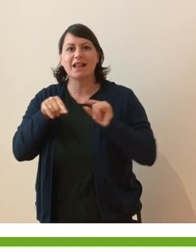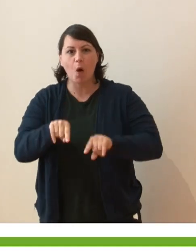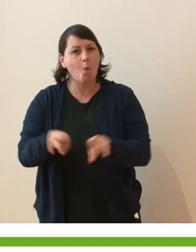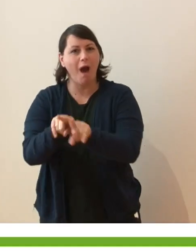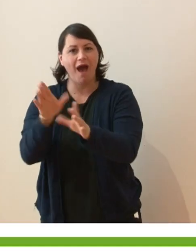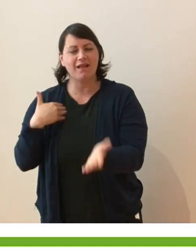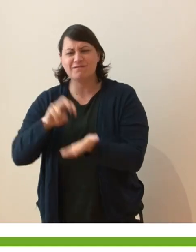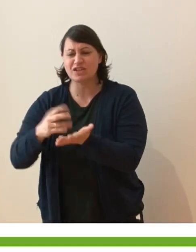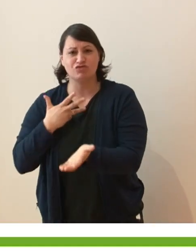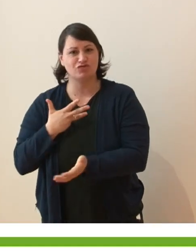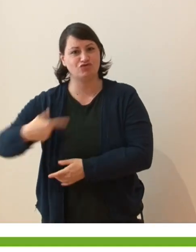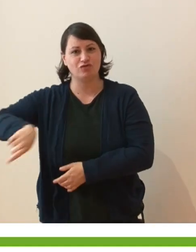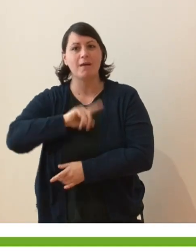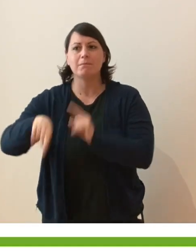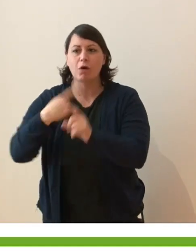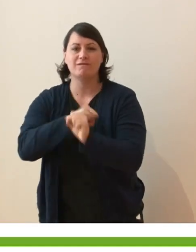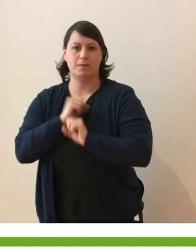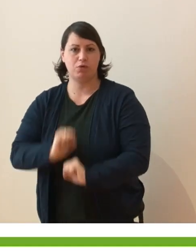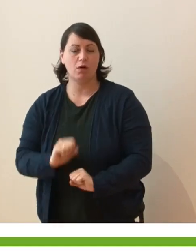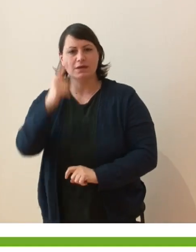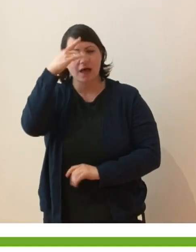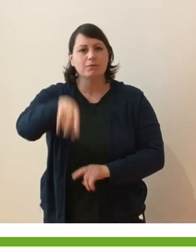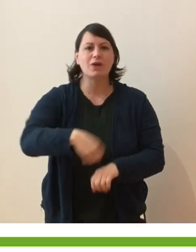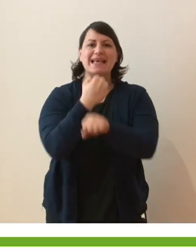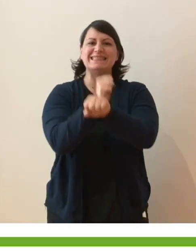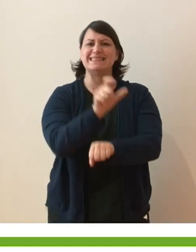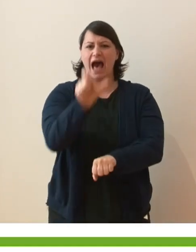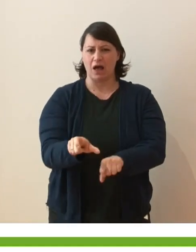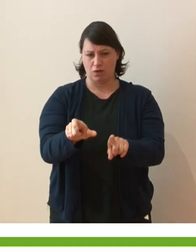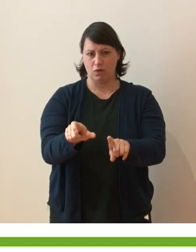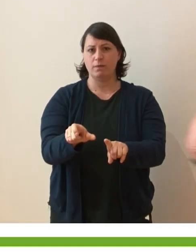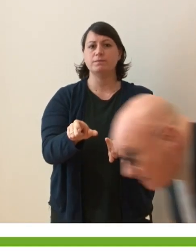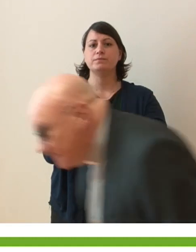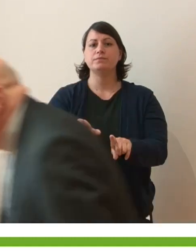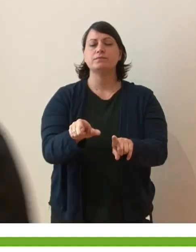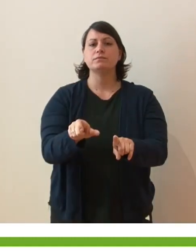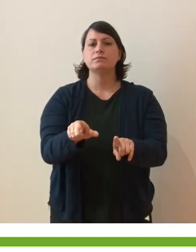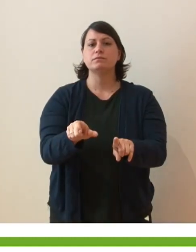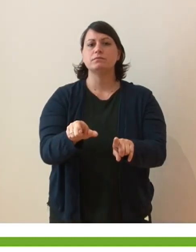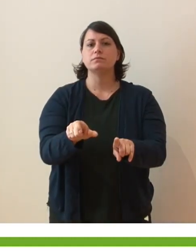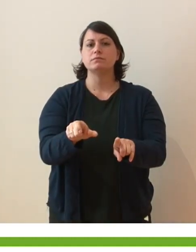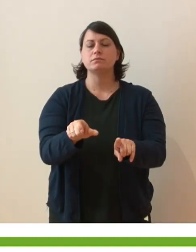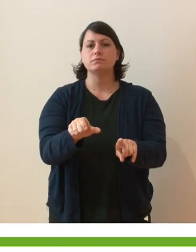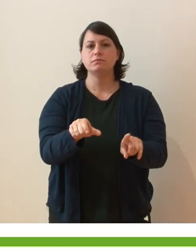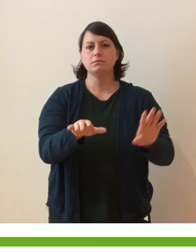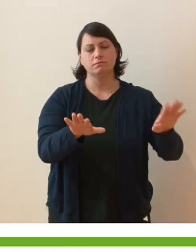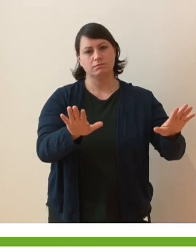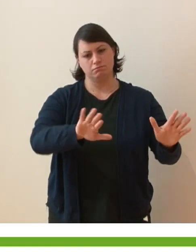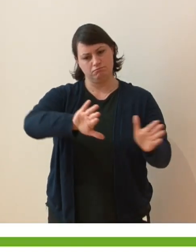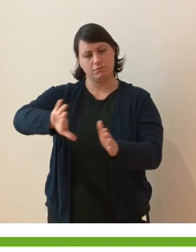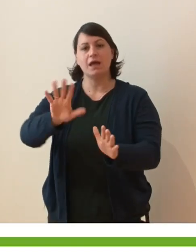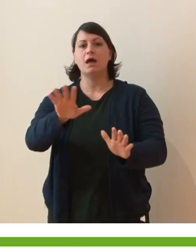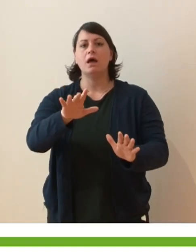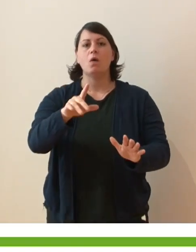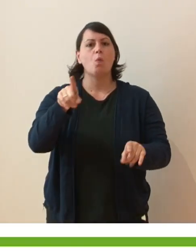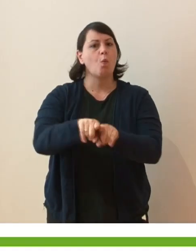atteso per una vita intera, Abramo prima di morire prende un servo e gli dice ascolta, fagli da tutore, vai tu a cercargli una moglie perché qua la vedo